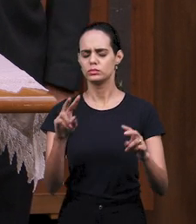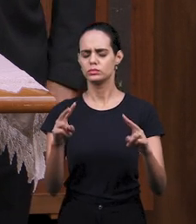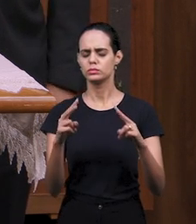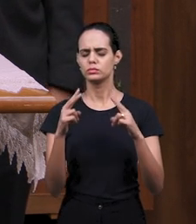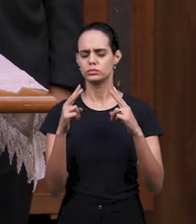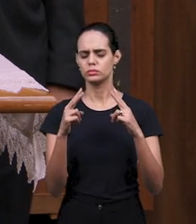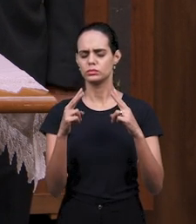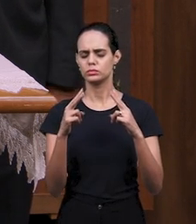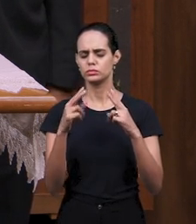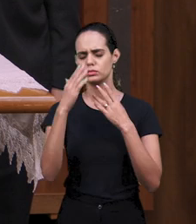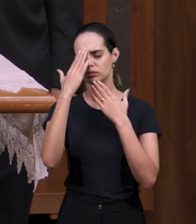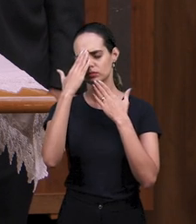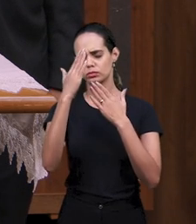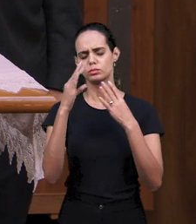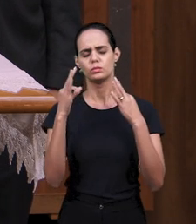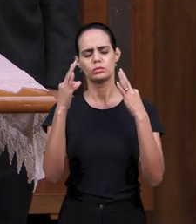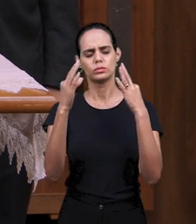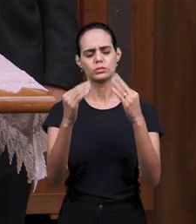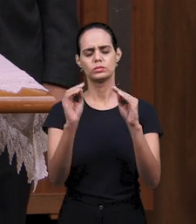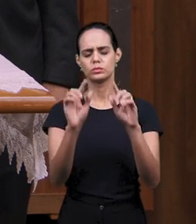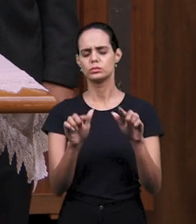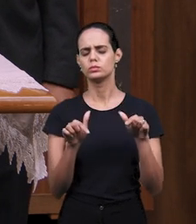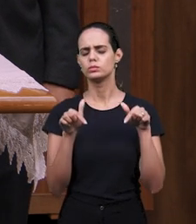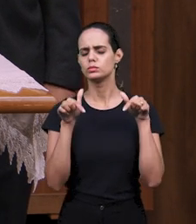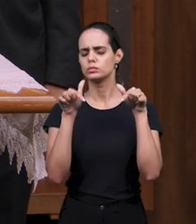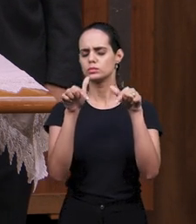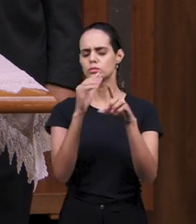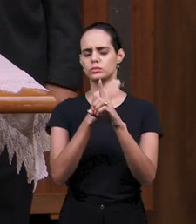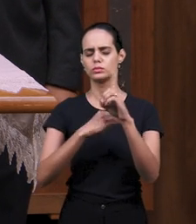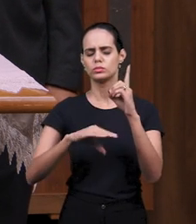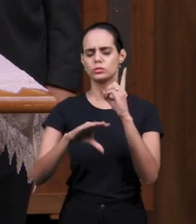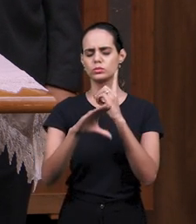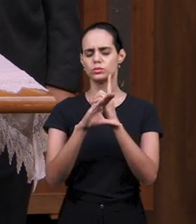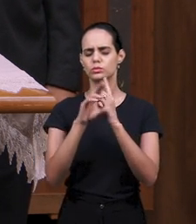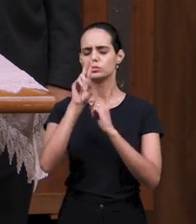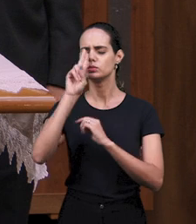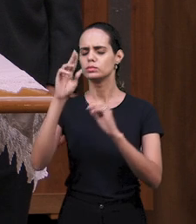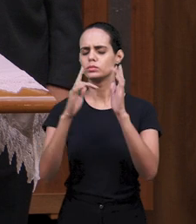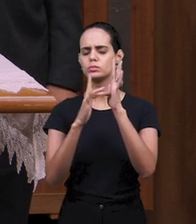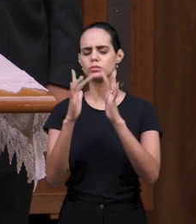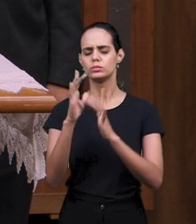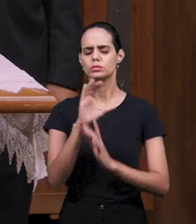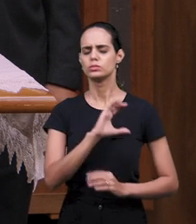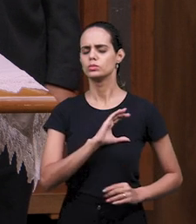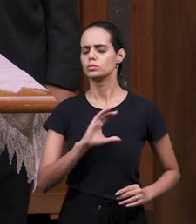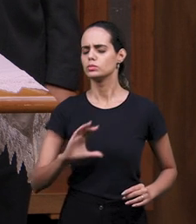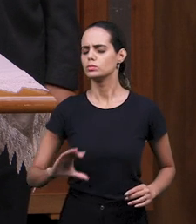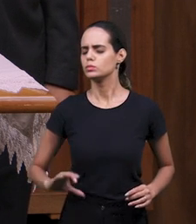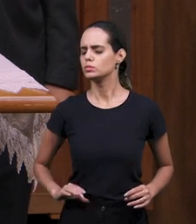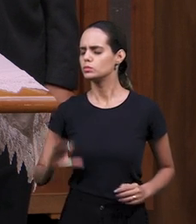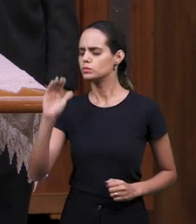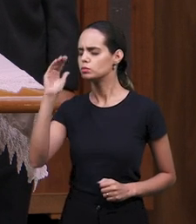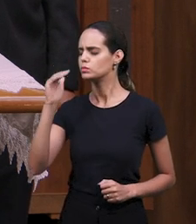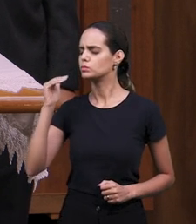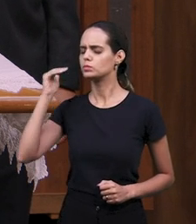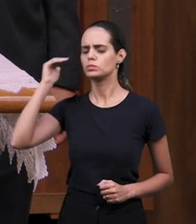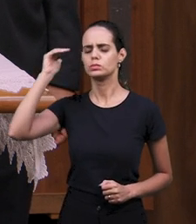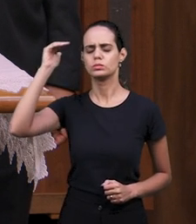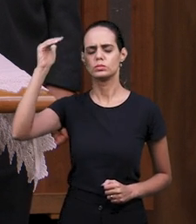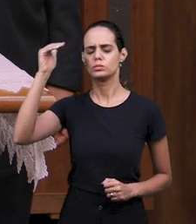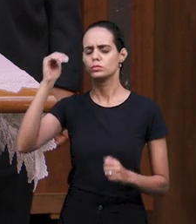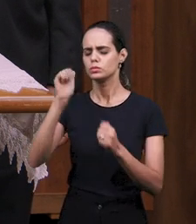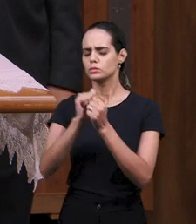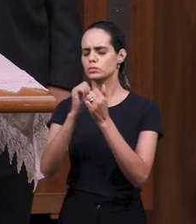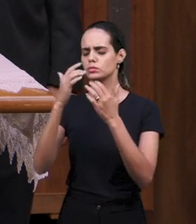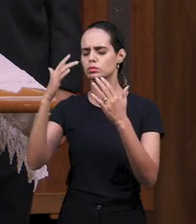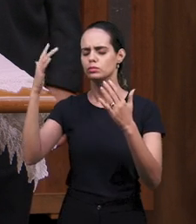Твоего Святого на этом богослужении, чтобы имя Господа Иисуса Христа было прославлено. Ты Господь Бог